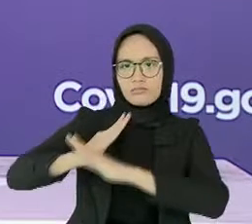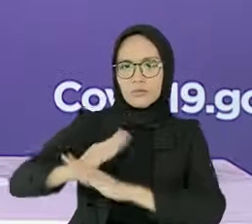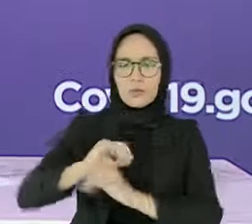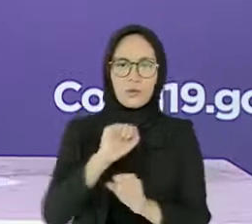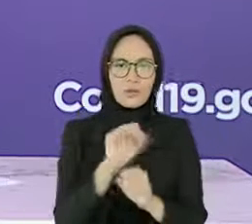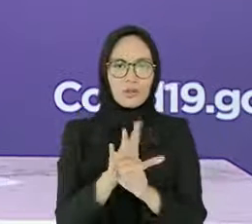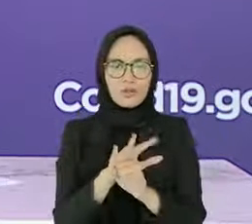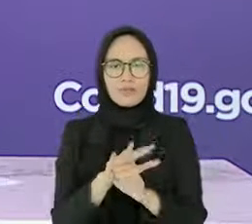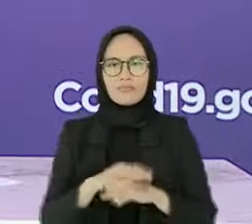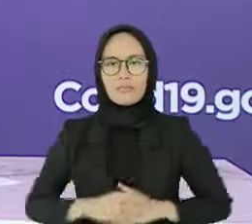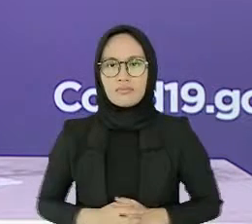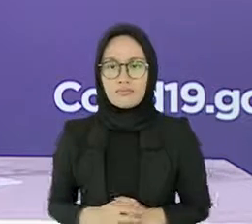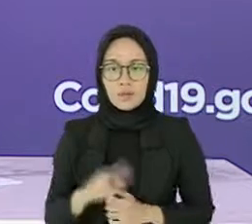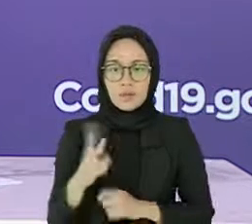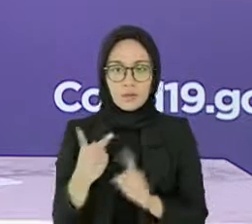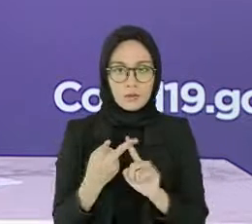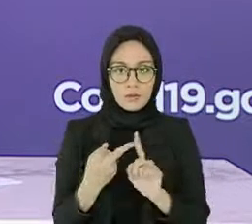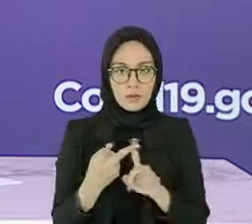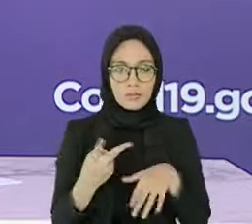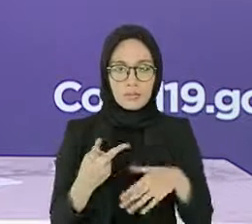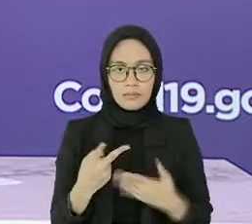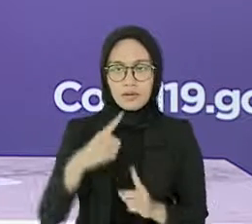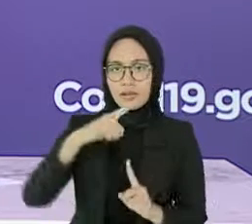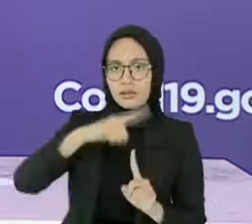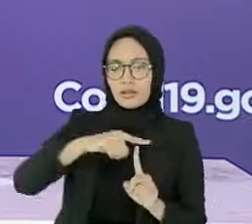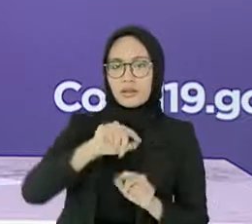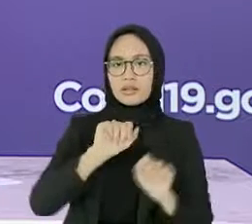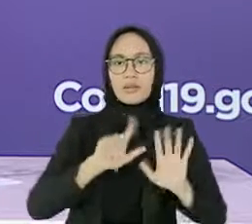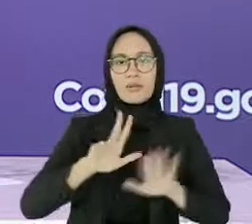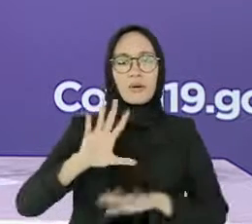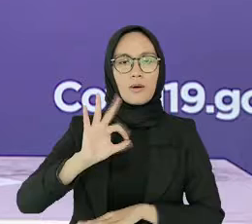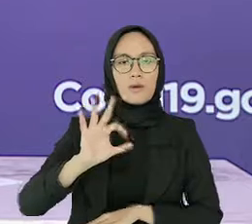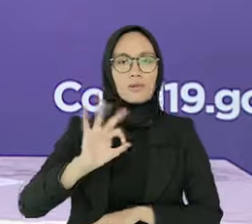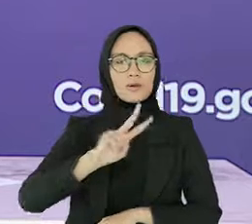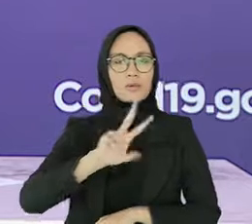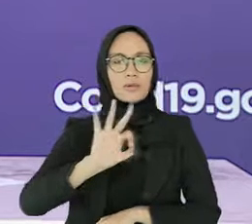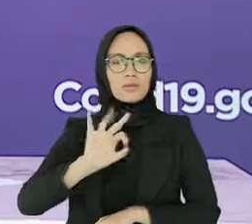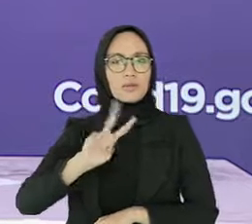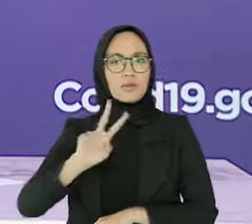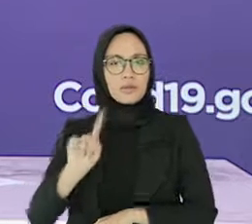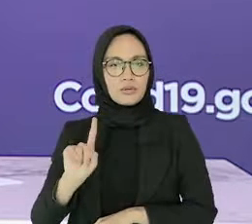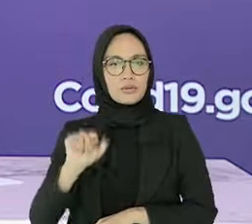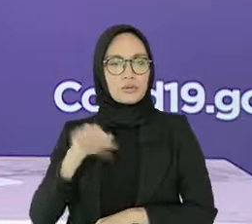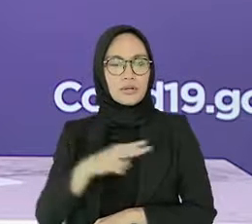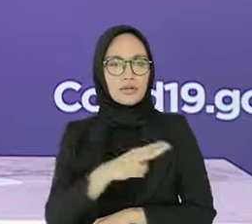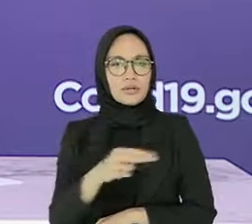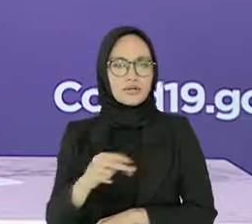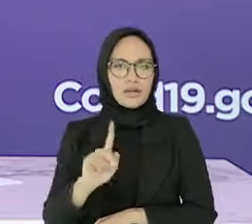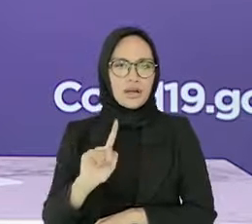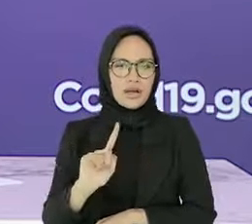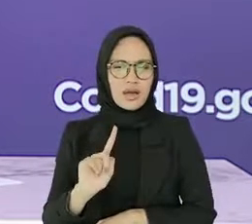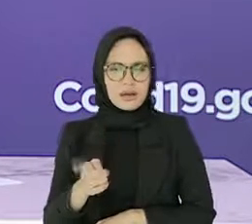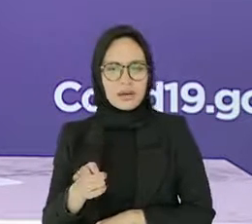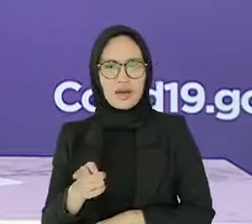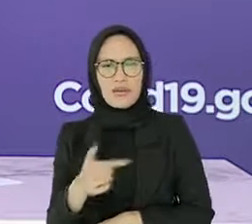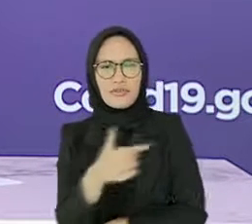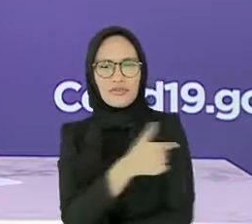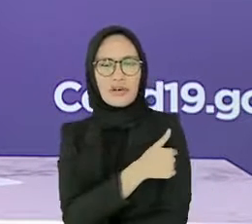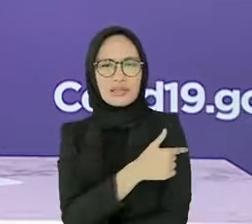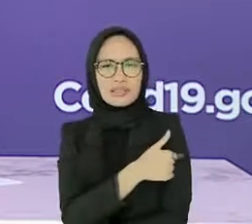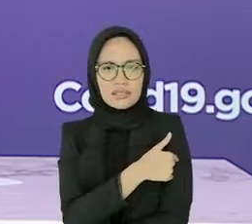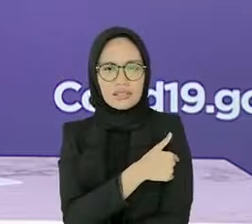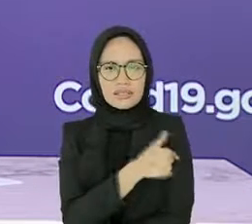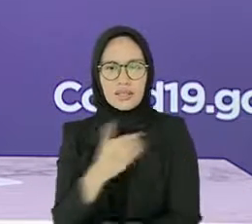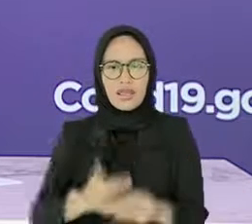-19. Yang kedua, pada tanggal 8 Oktober 2021, Indonesia menerima kedatangan vaksin COVID